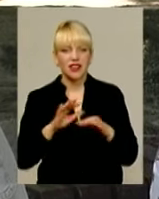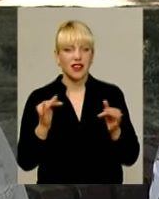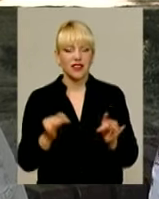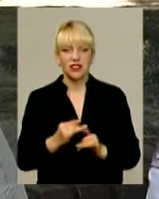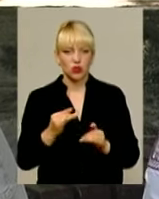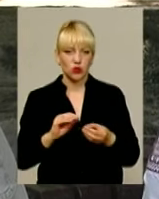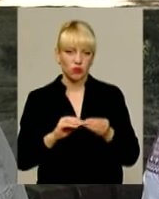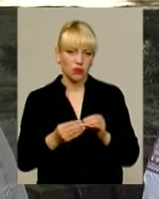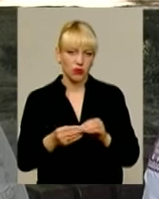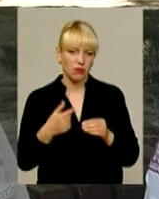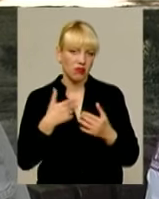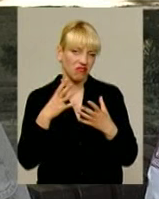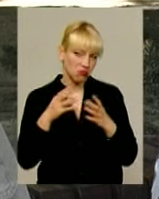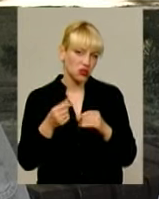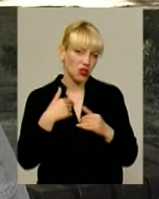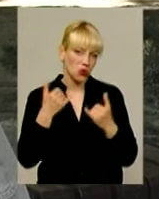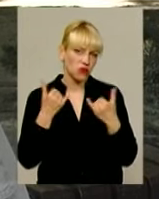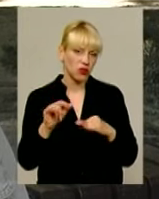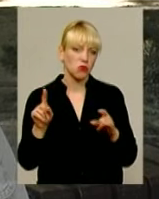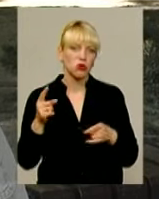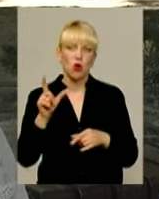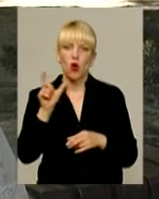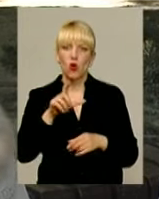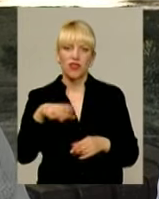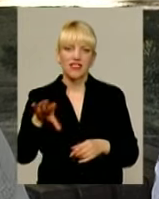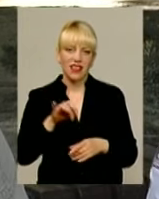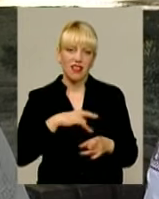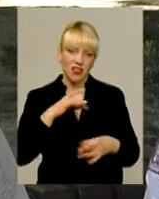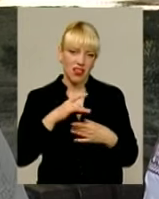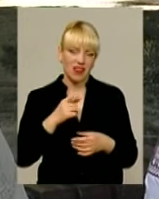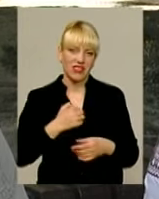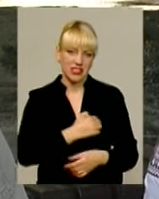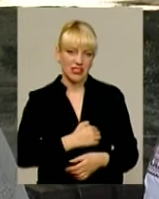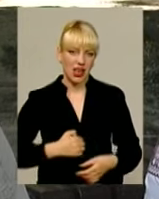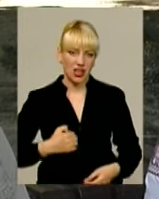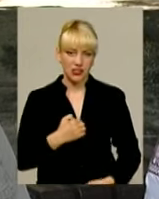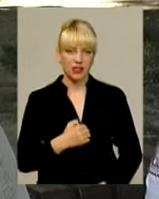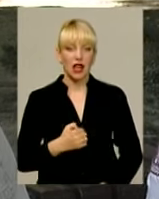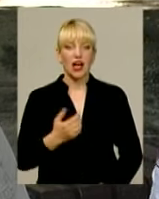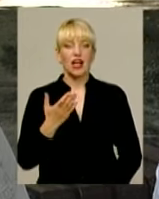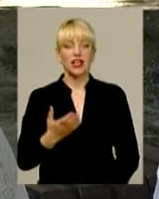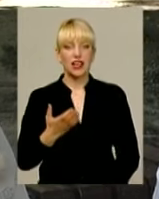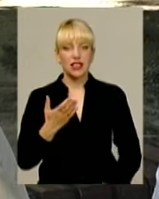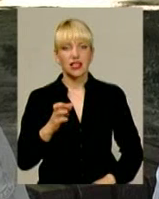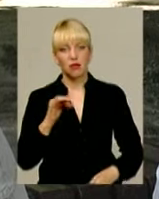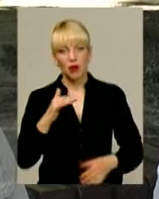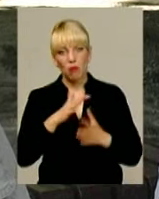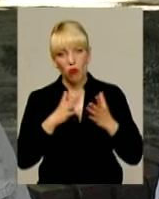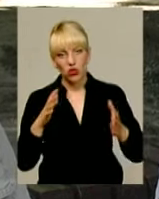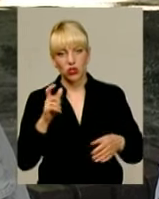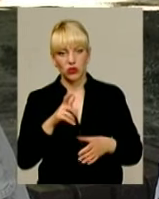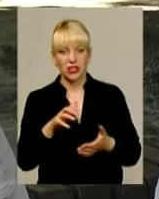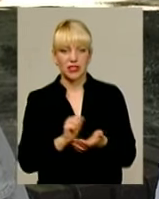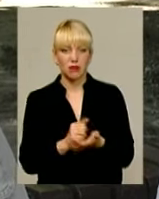удивляюся, чому там жлятся, чому все нервні. Якщо б я більше людей займалася чимось